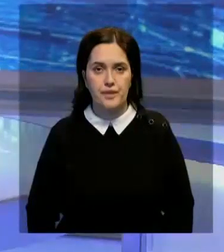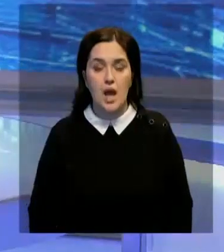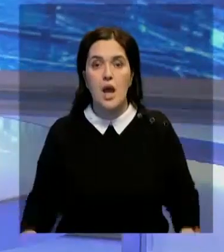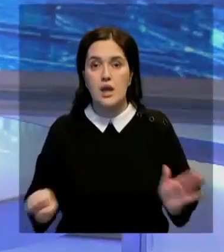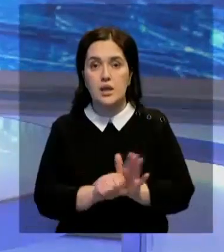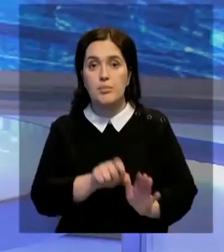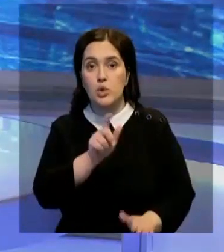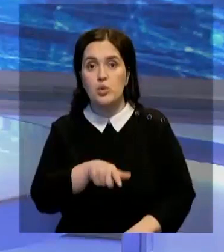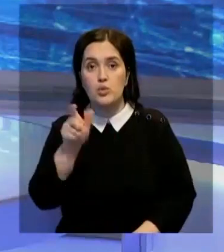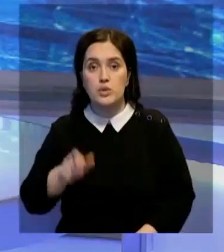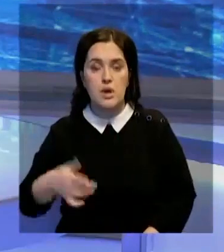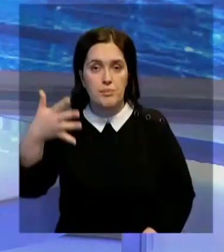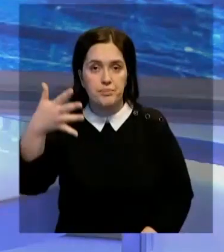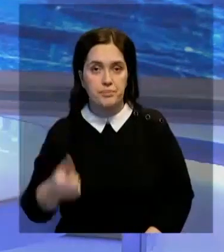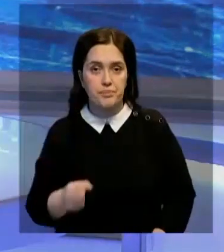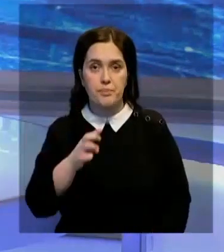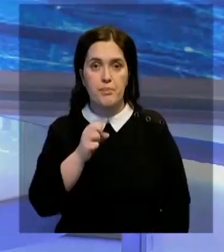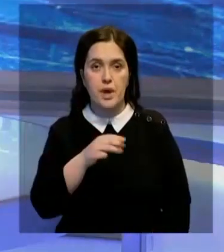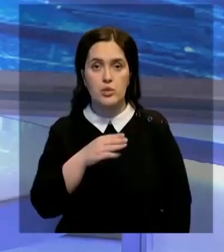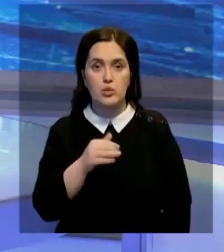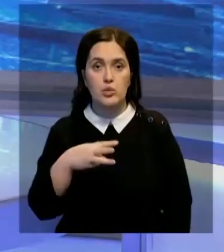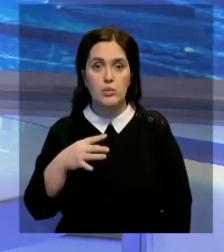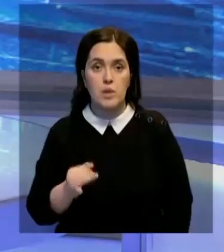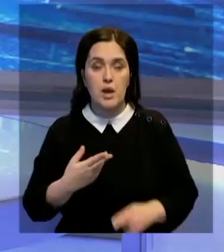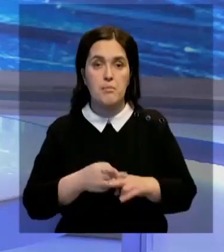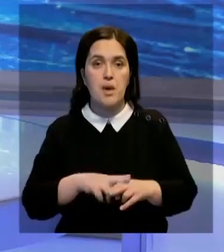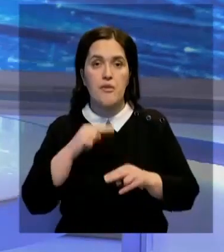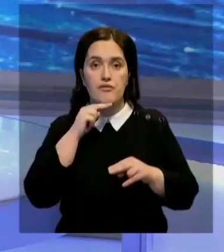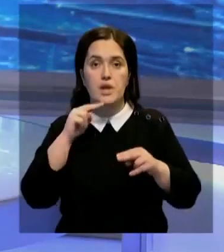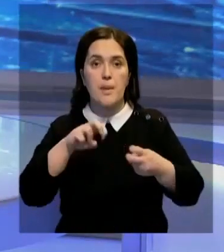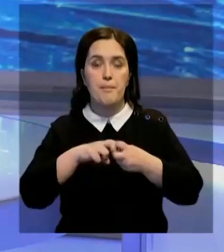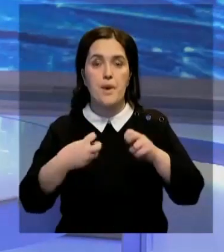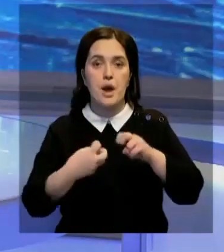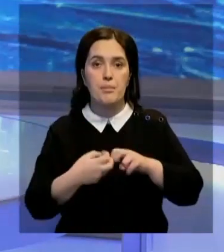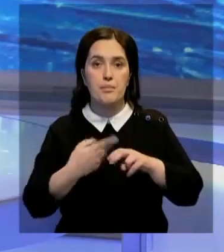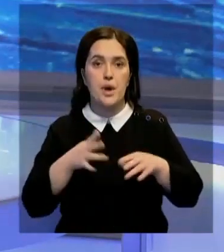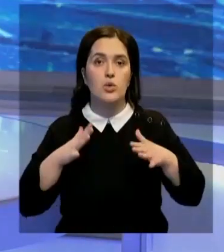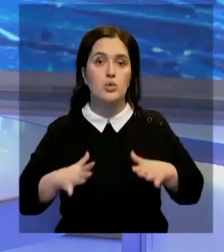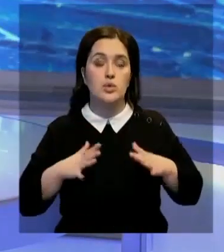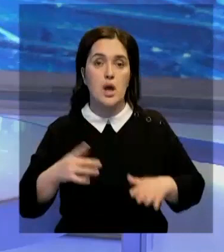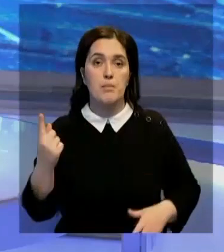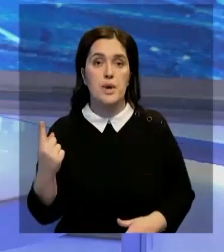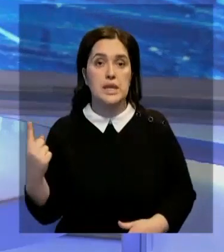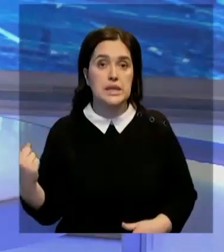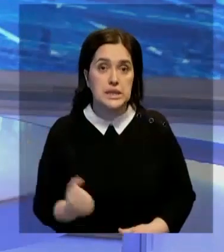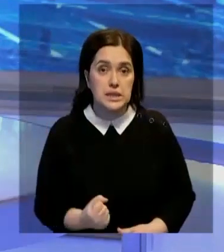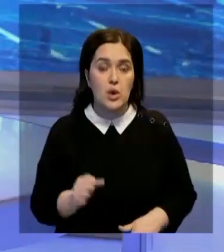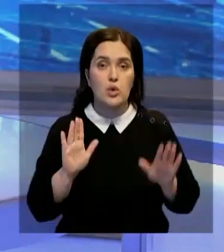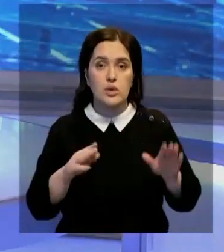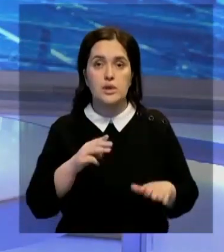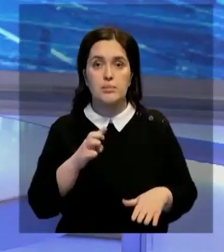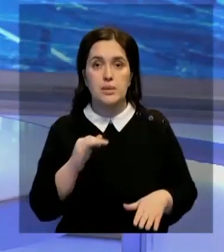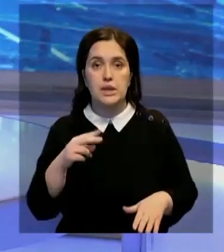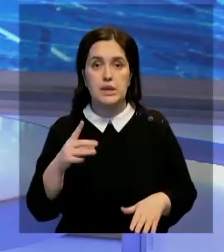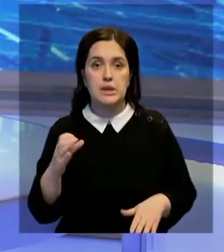Гибель людей после обрушения жилого дома в Батуми привлекла внимание к проблеме аварийного жилья в Грузии. В первую неделю после трагедии только